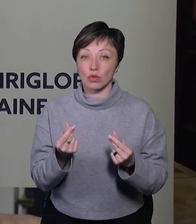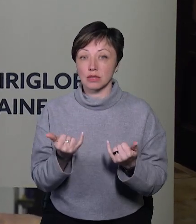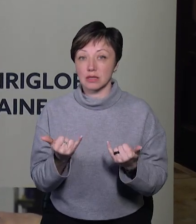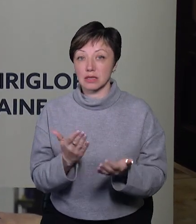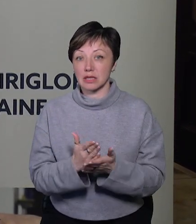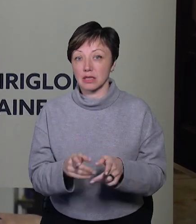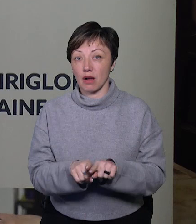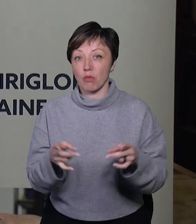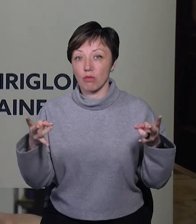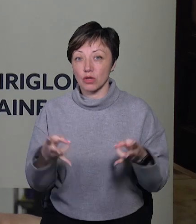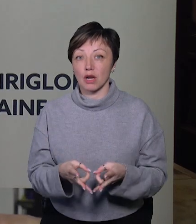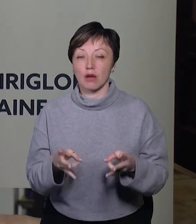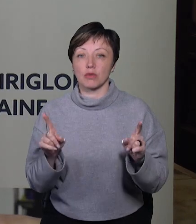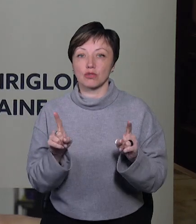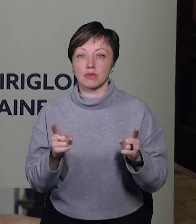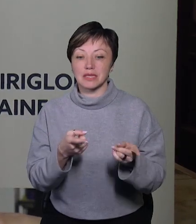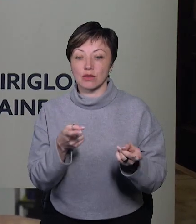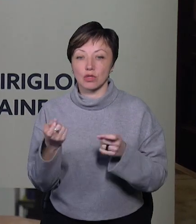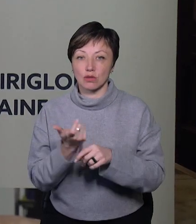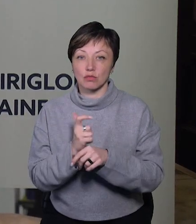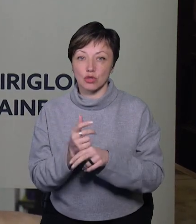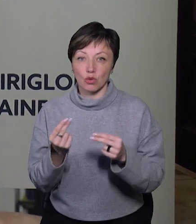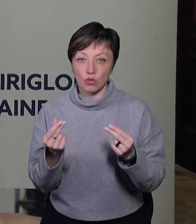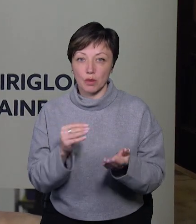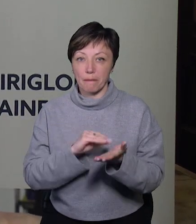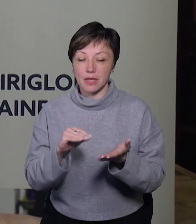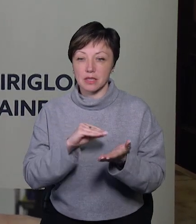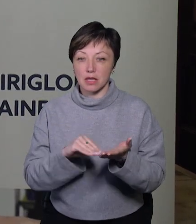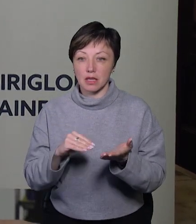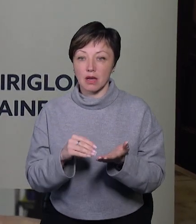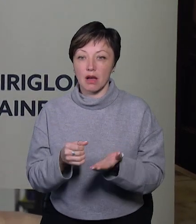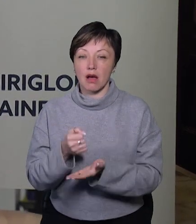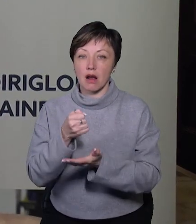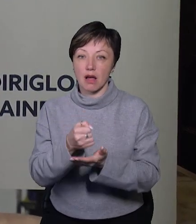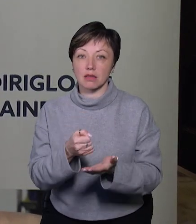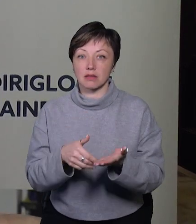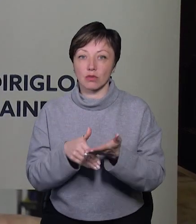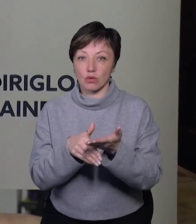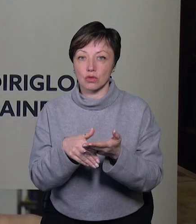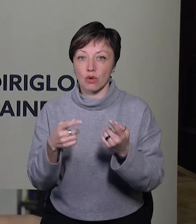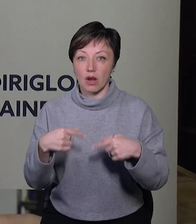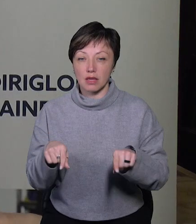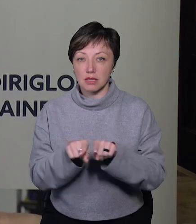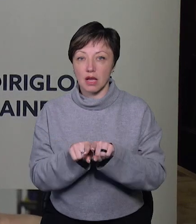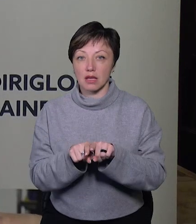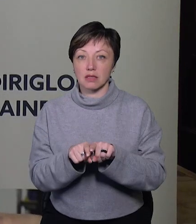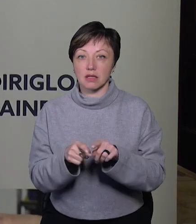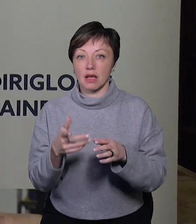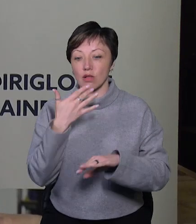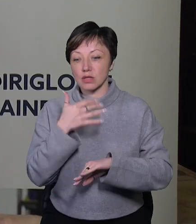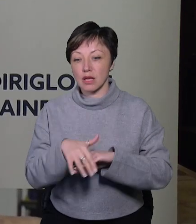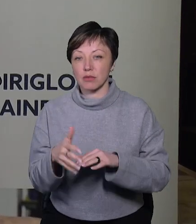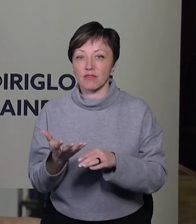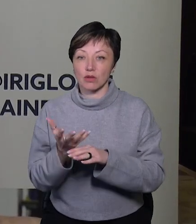зараз є така потреба для того, щоб залучати більше коштів, це писати гранти на донорські організації, отримувати іноземне